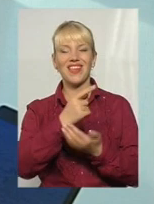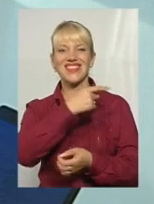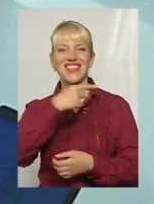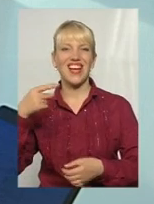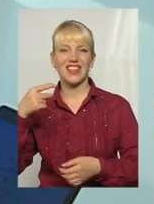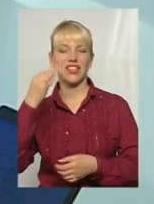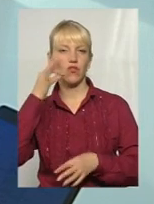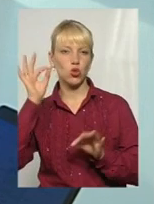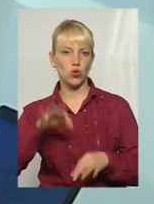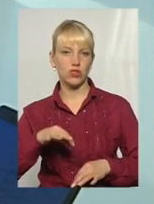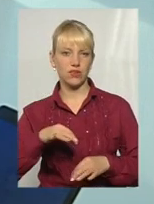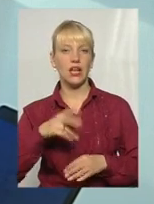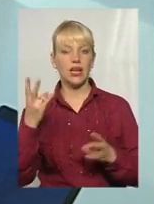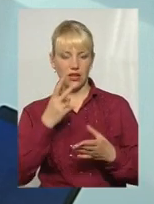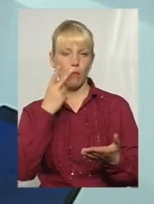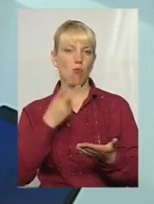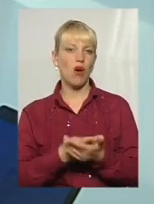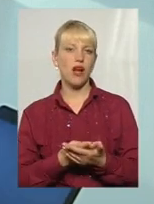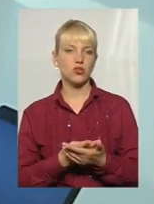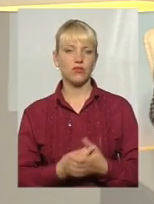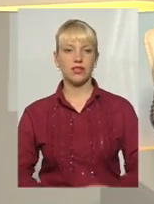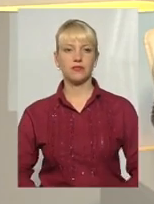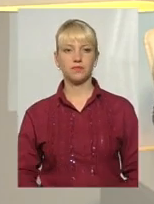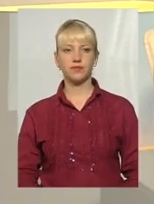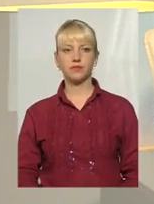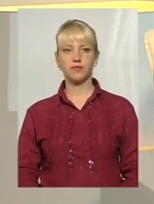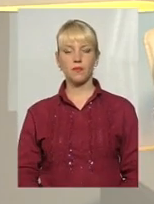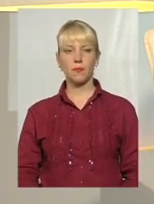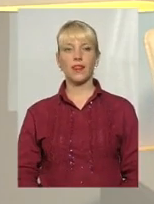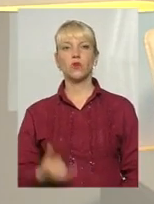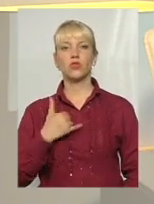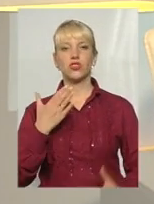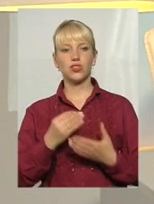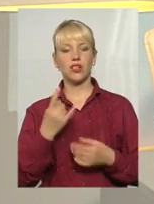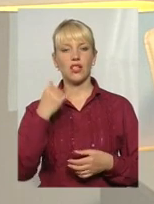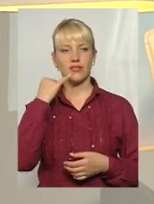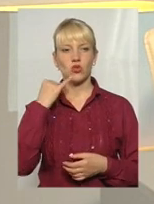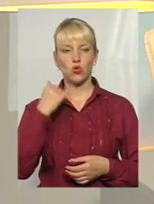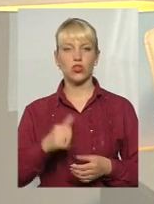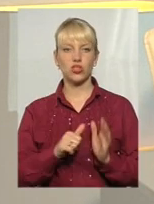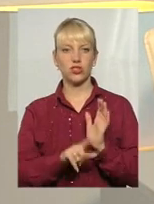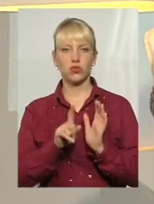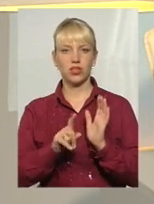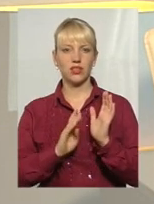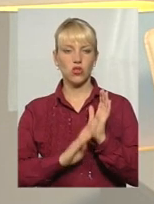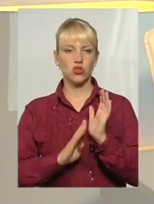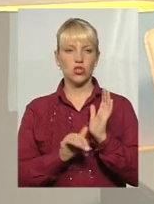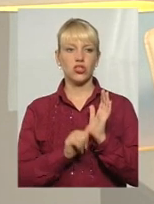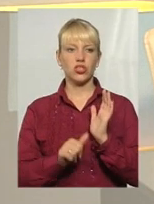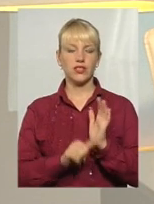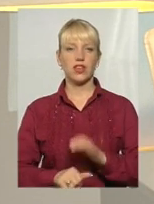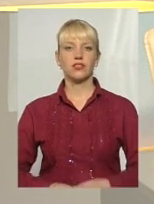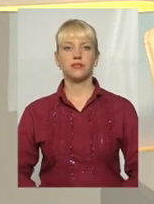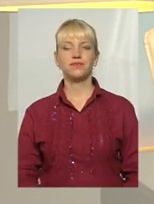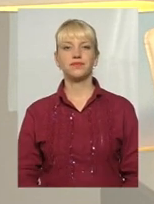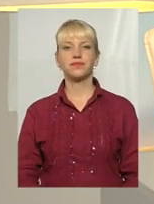теж потрібно показувати. В нас є ще один дзвінок, 61-90-60, слухаємо вас, говоріть,